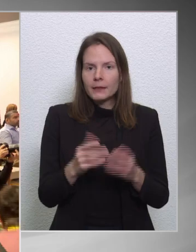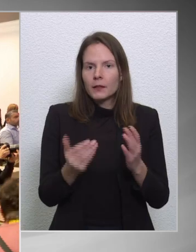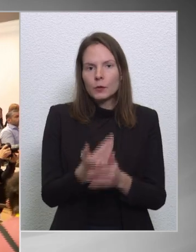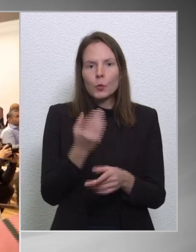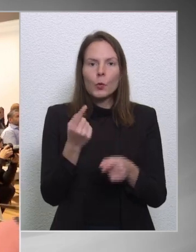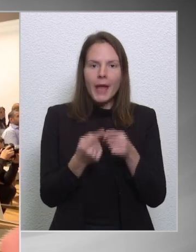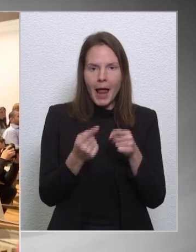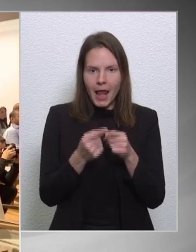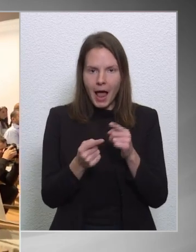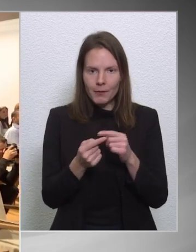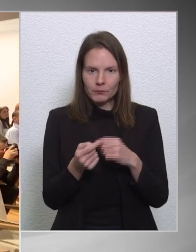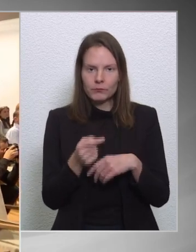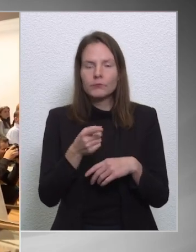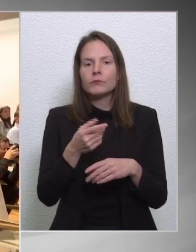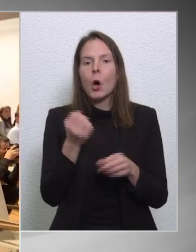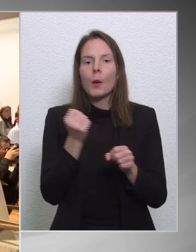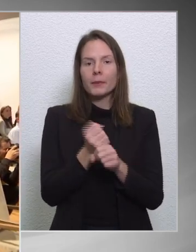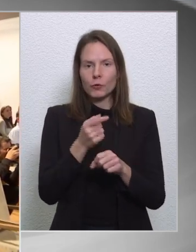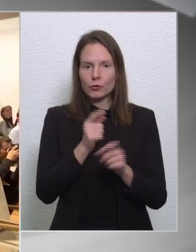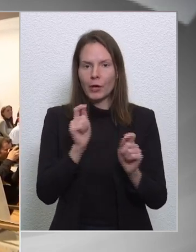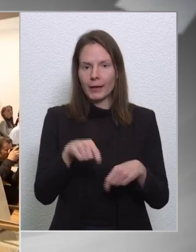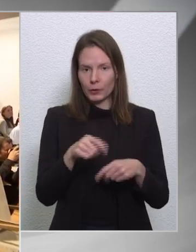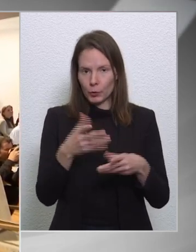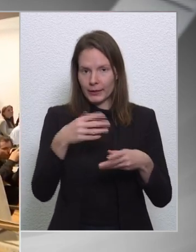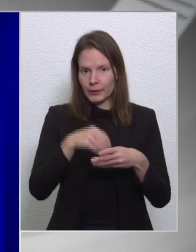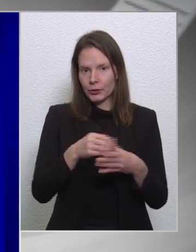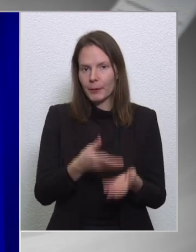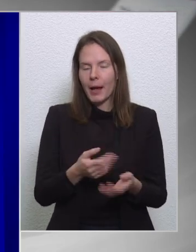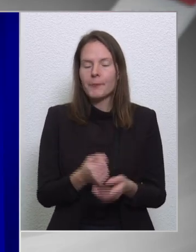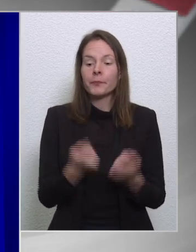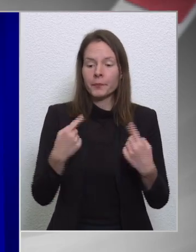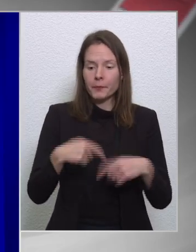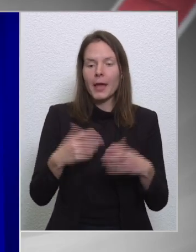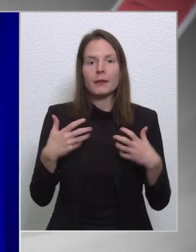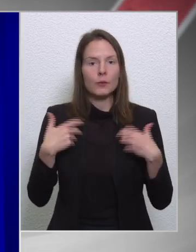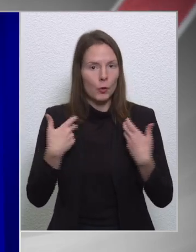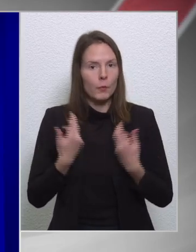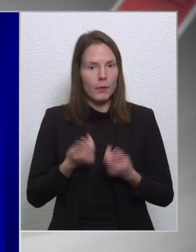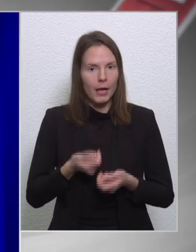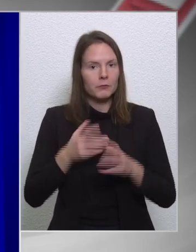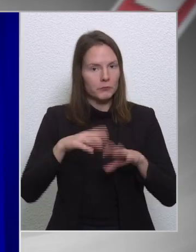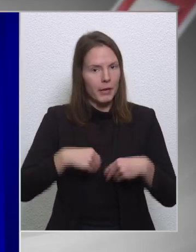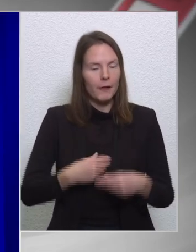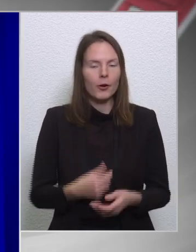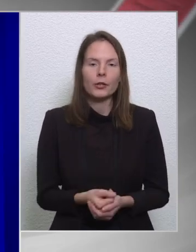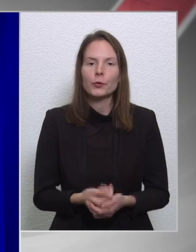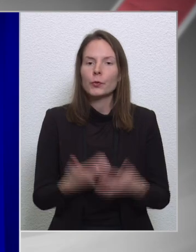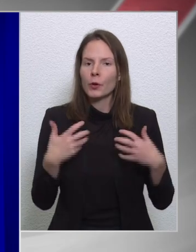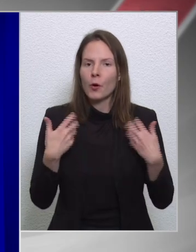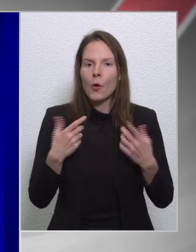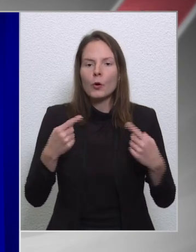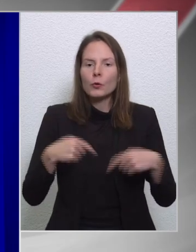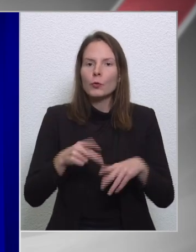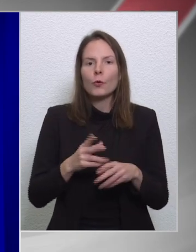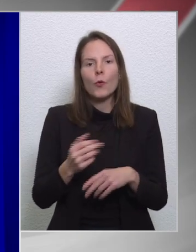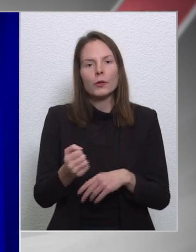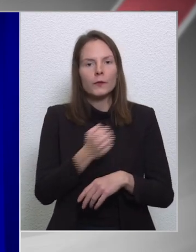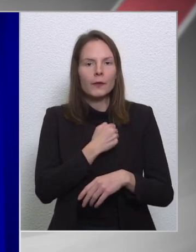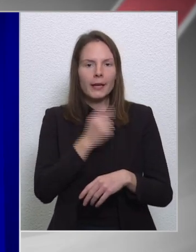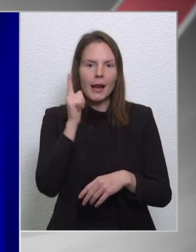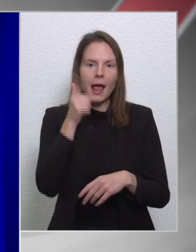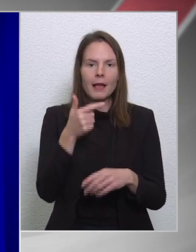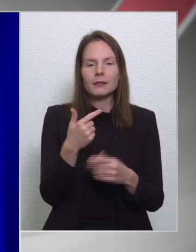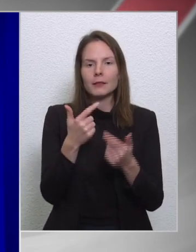új elem a bizottság döntésében. Ebből adódóan mi ezt örömmel nyugtázzuk. Mi örülünk neki, hogy végre megnyílik a